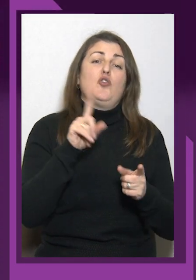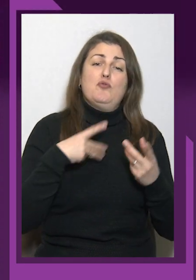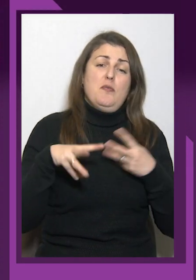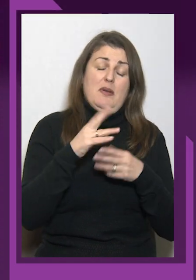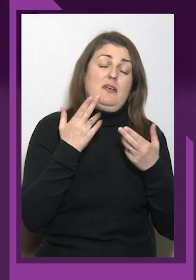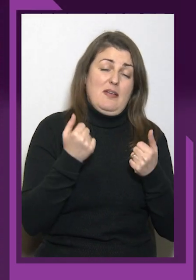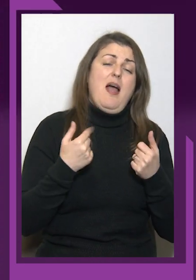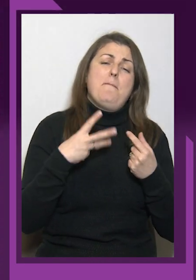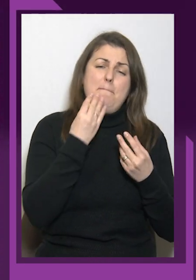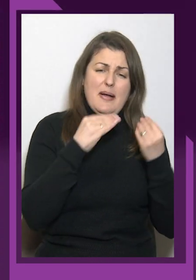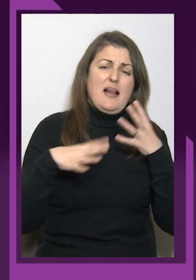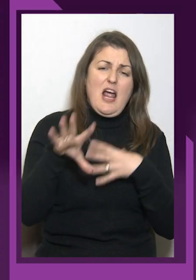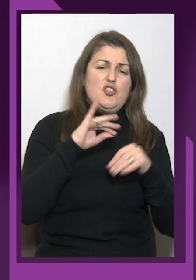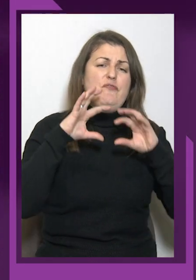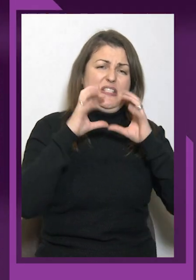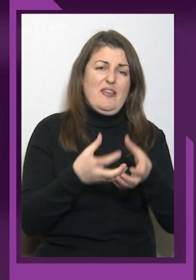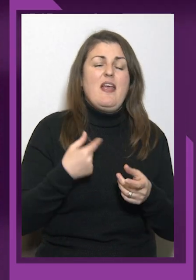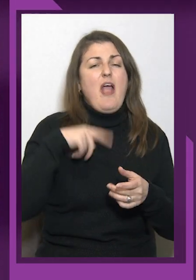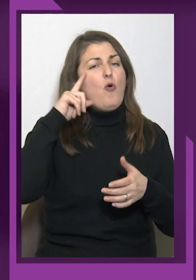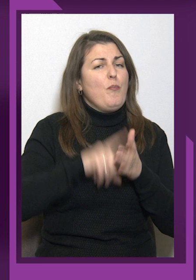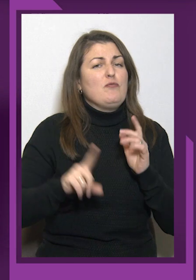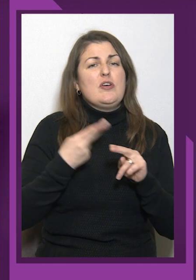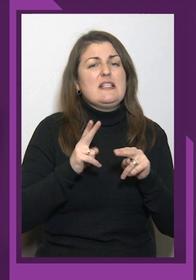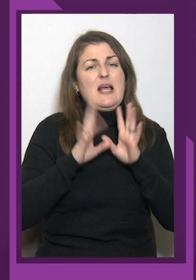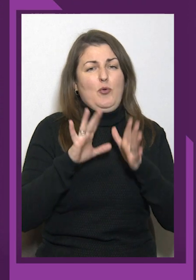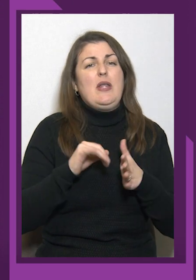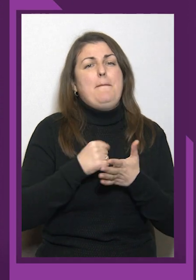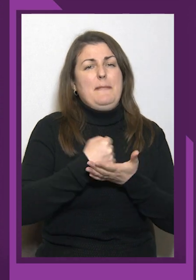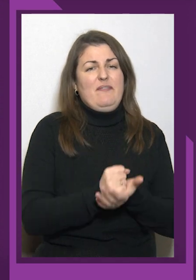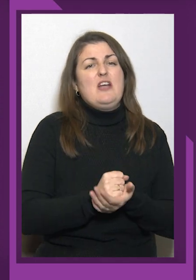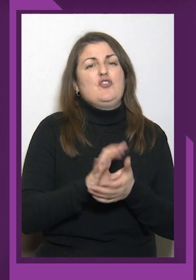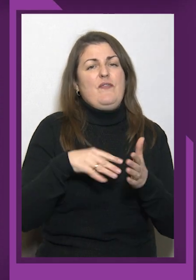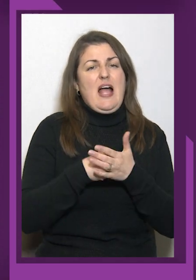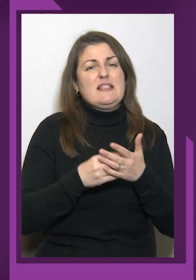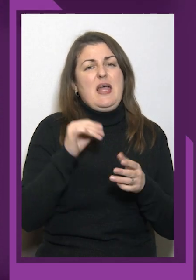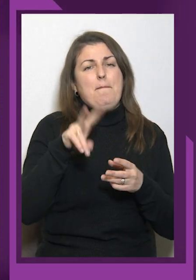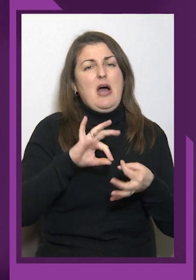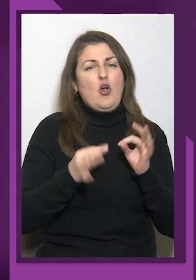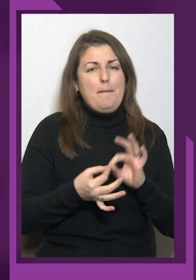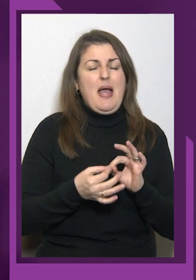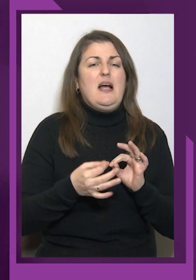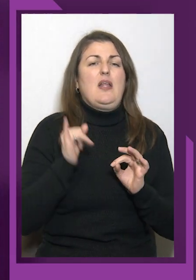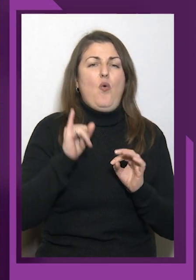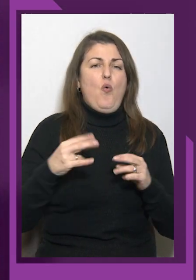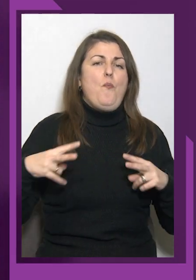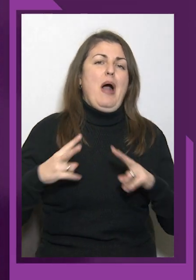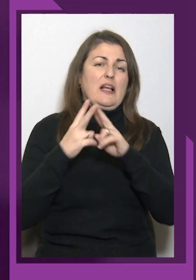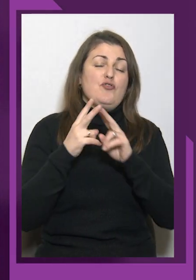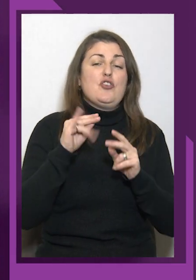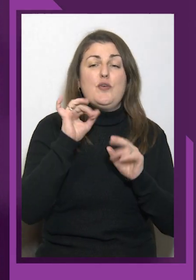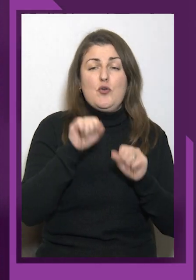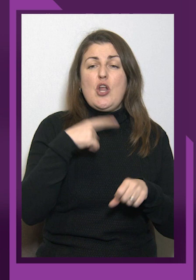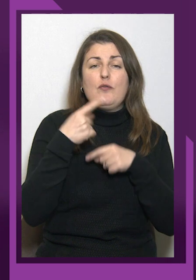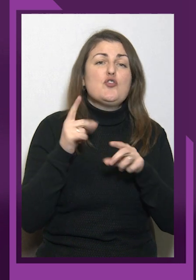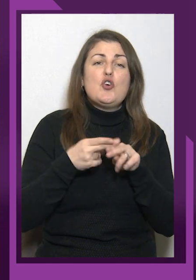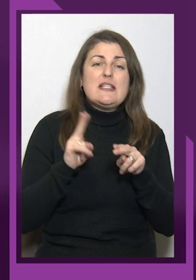це буде підтверджувати, власне, і Паралімпіада у Парижі. Чи можна говорити, що цей тріумф і ті перемоги, і